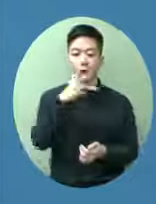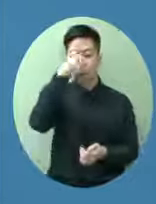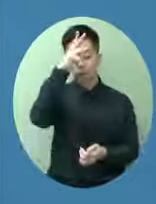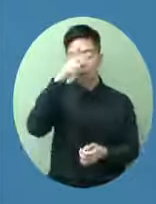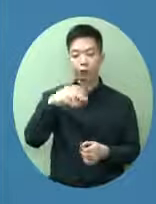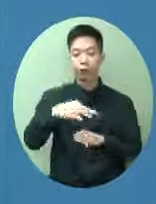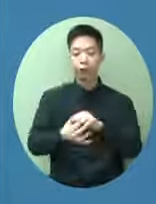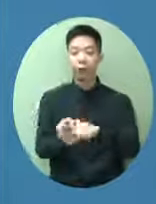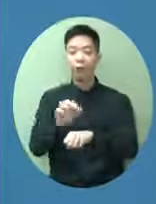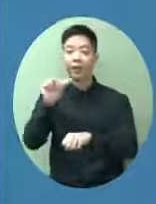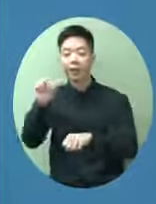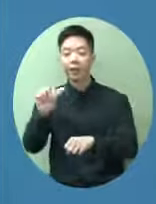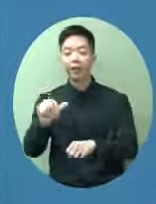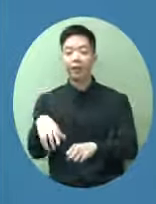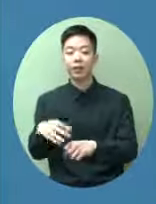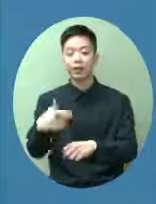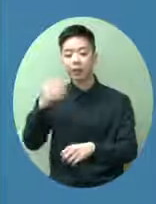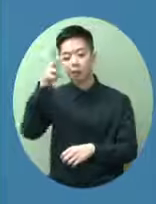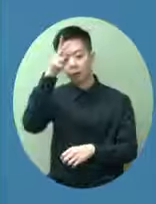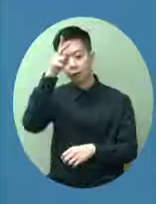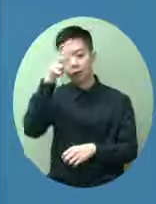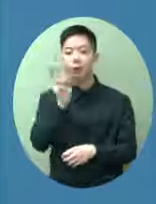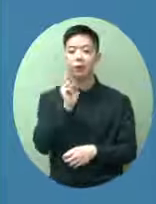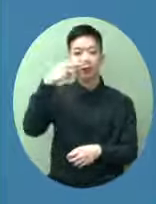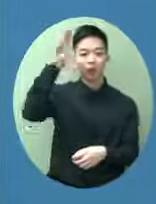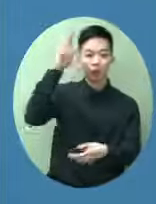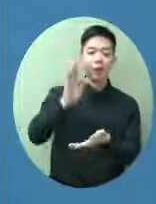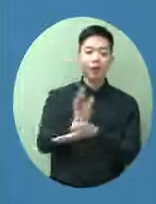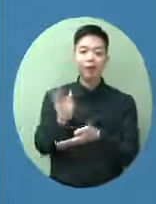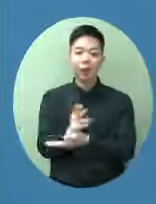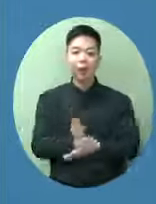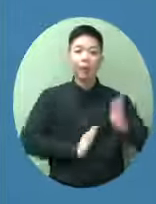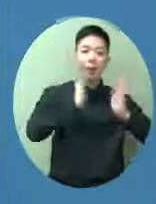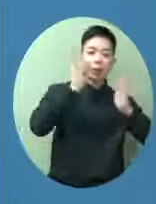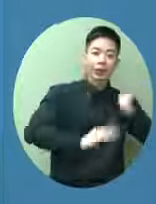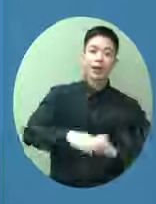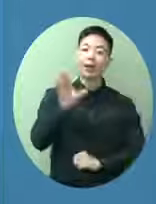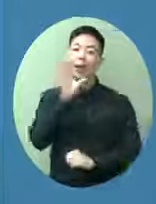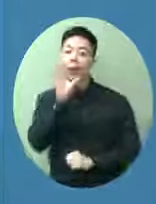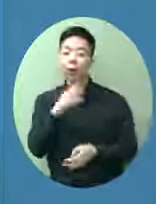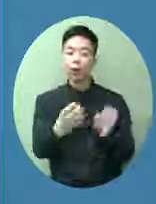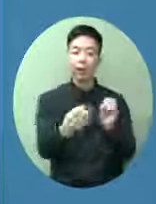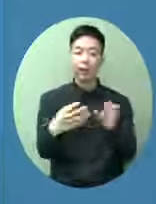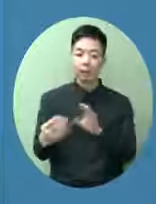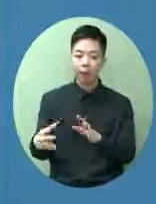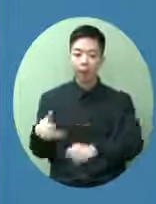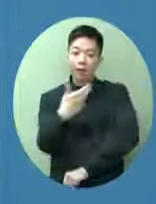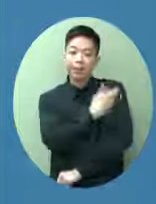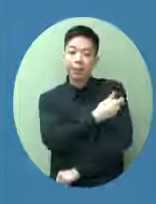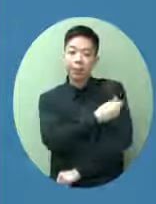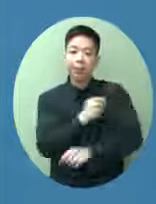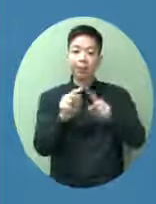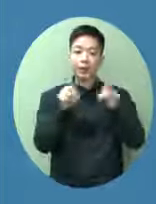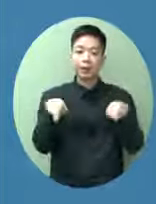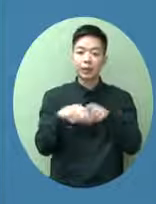政府菲律賓、印尼、馬來西亞、泰國我們談了、承認了那種針子所有